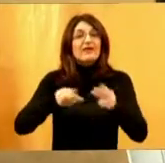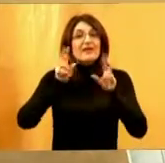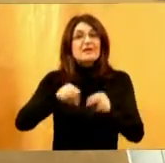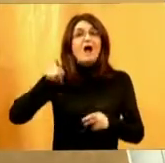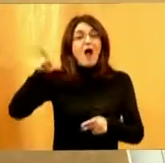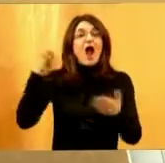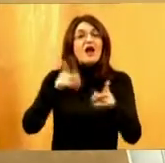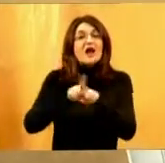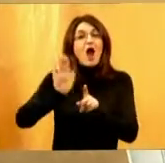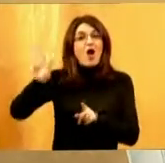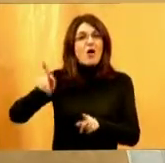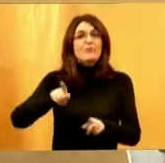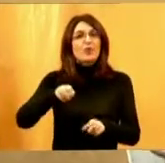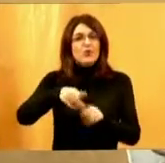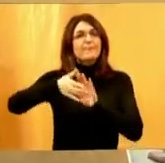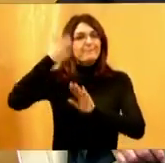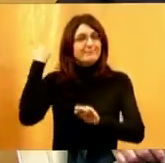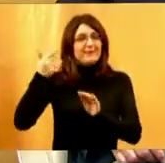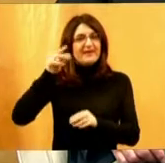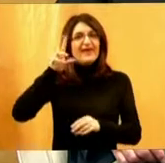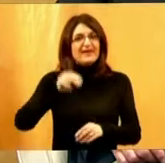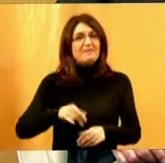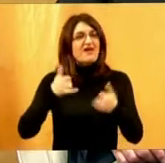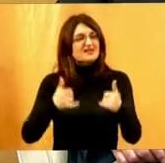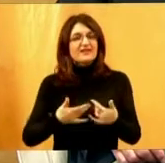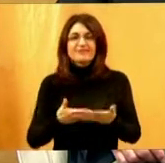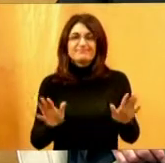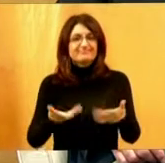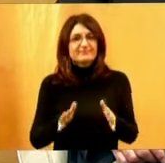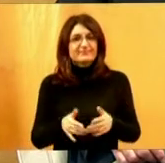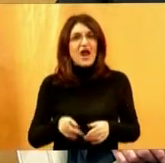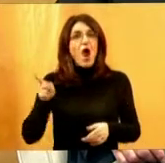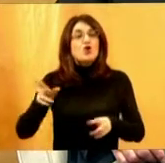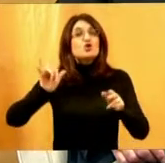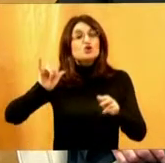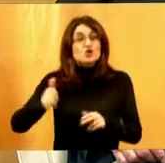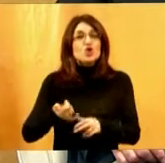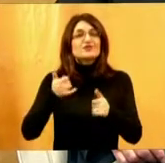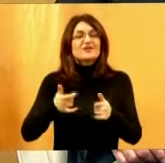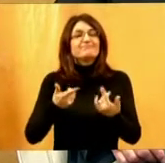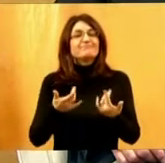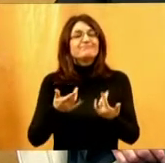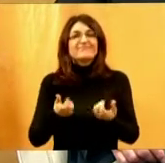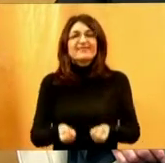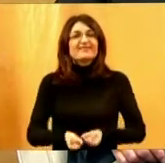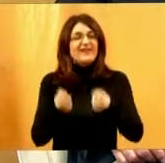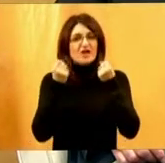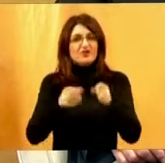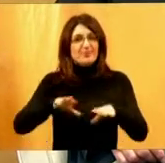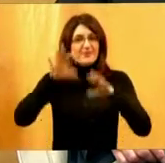takvog nekoga? Imali smo u prošlosti, da. Da, sad misli to. Imali smo u prošlosti, sad je vrlo teško. Pa